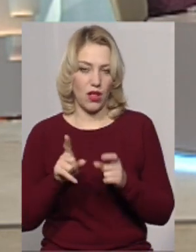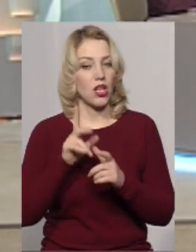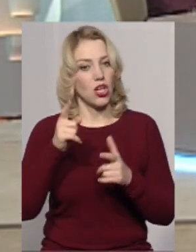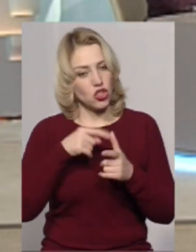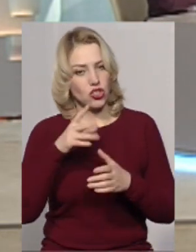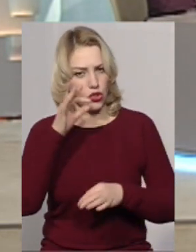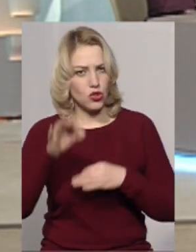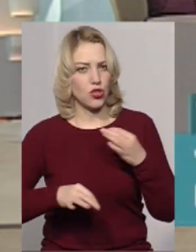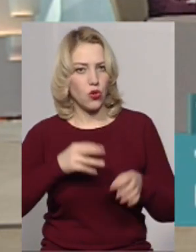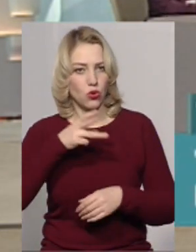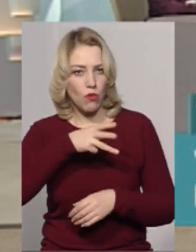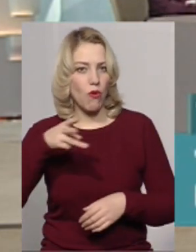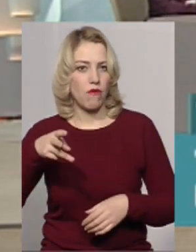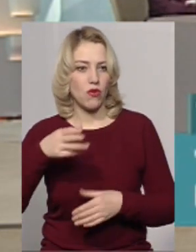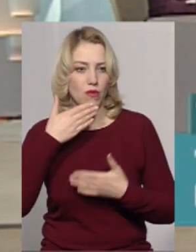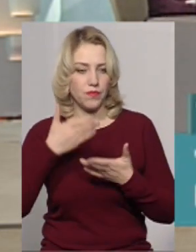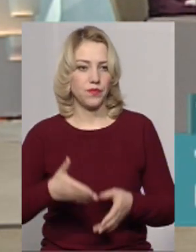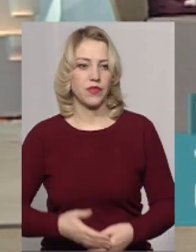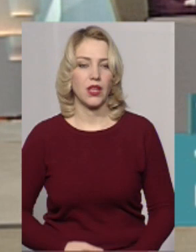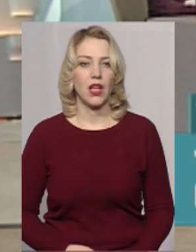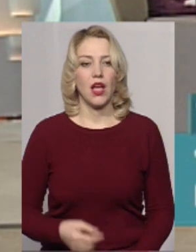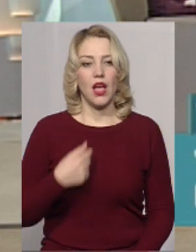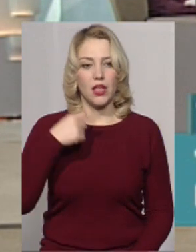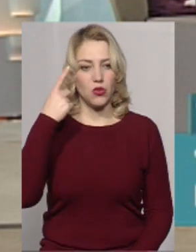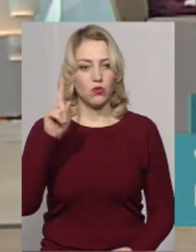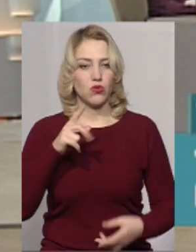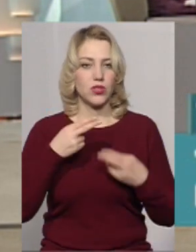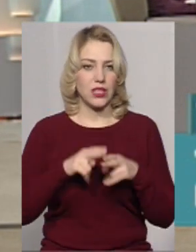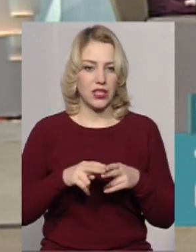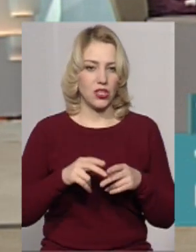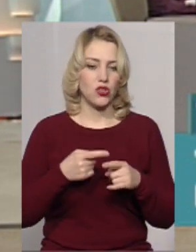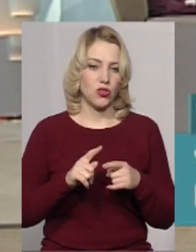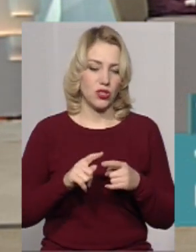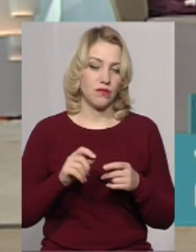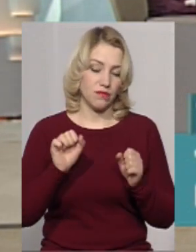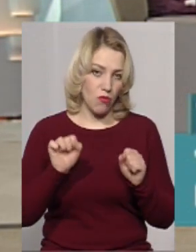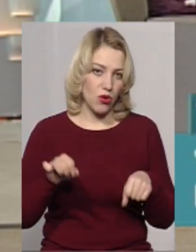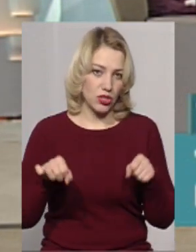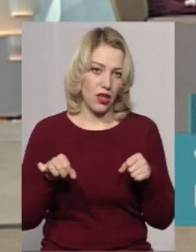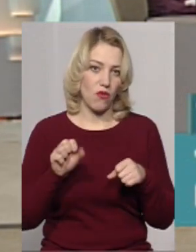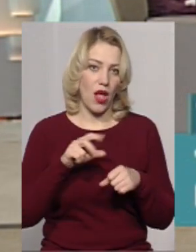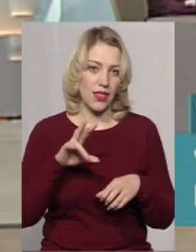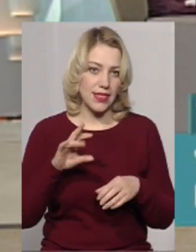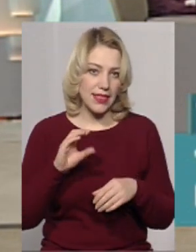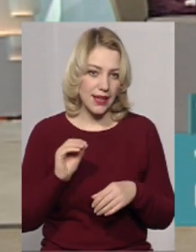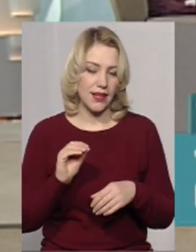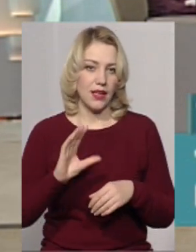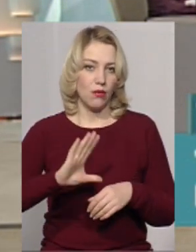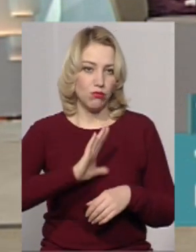цілодобово і все, пане Віталій? Я думаю, з технічної сторони це можливо. Але було